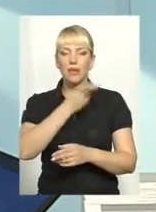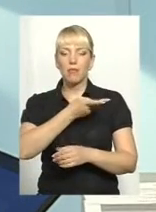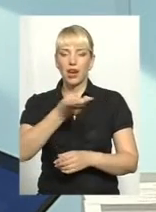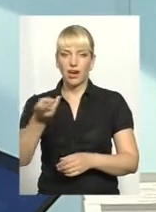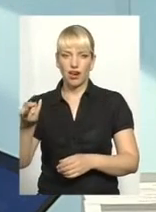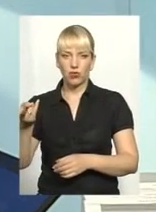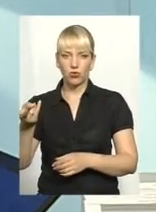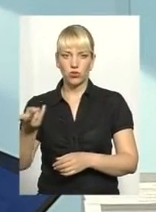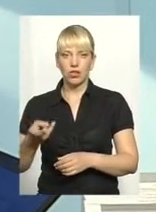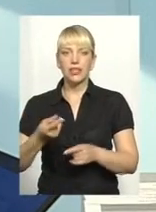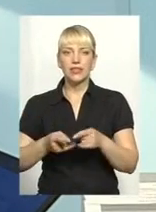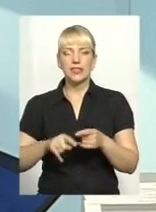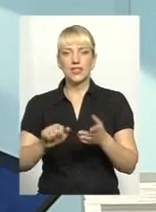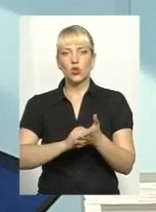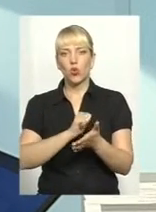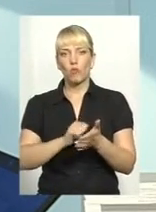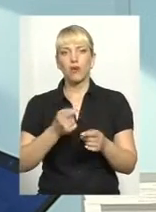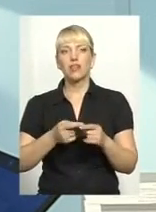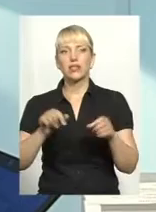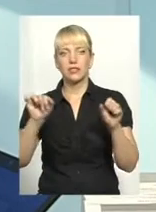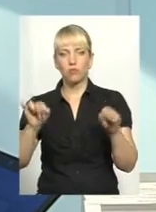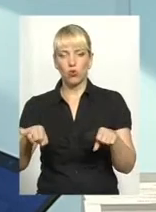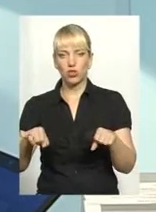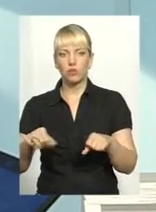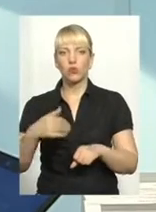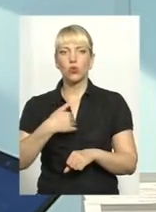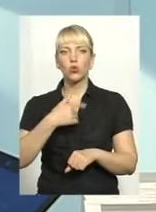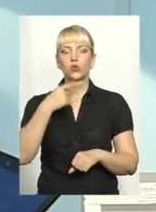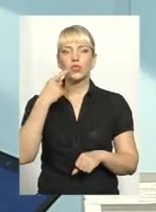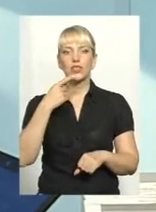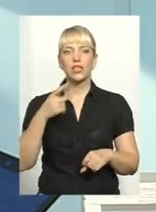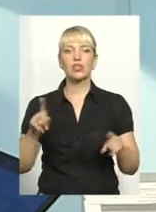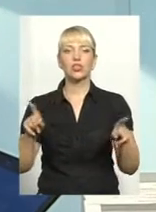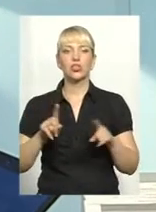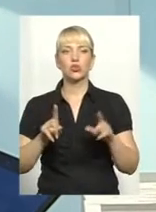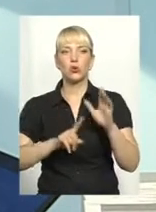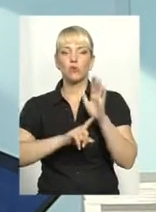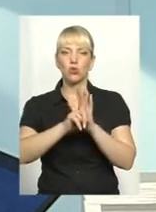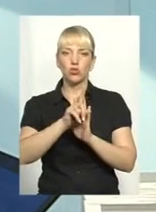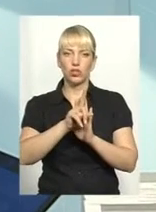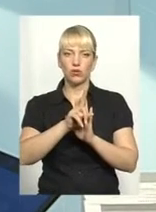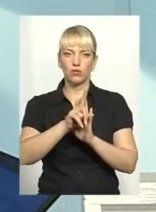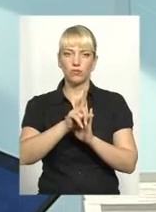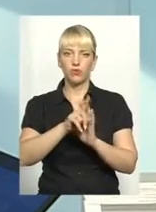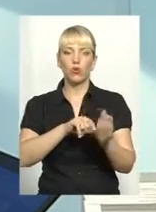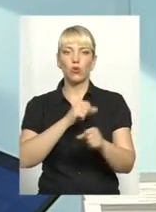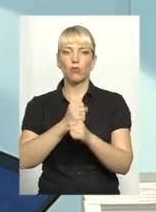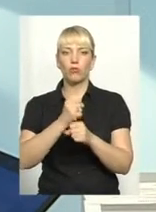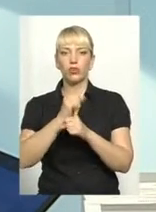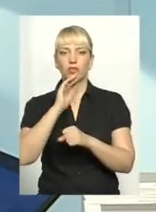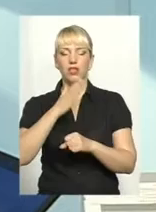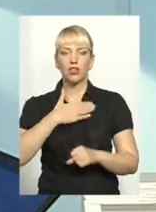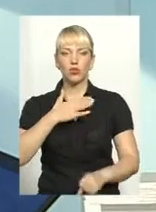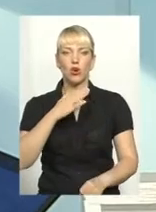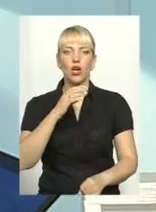ці документи, вона зможе. Тож, хочу зазначити, що початком роботи нашого